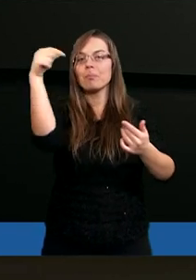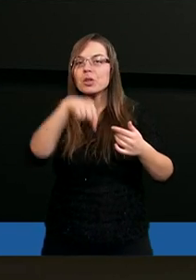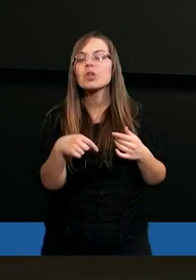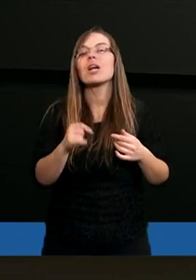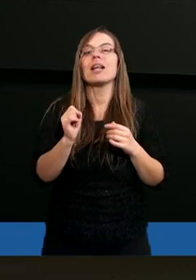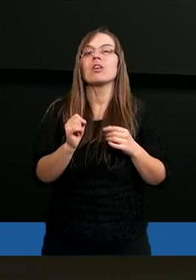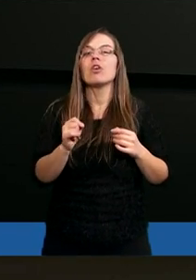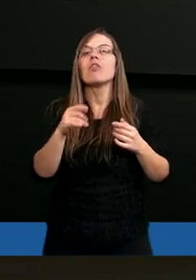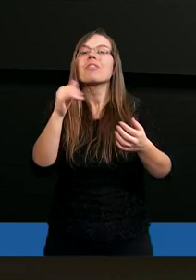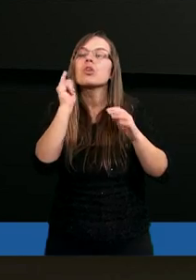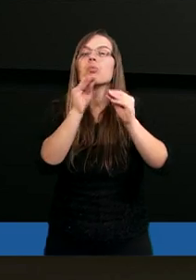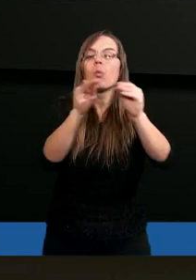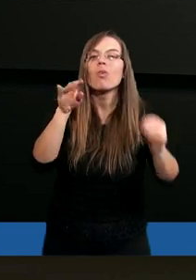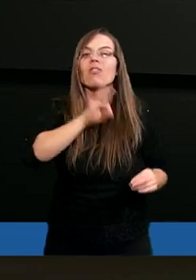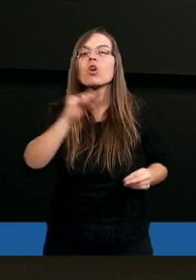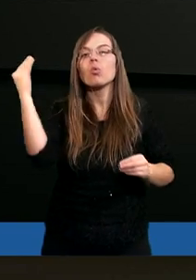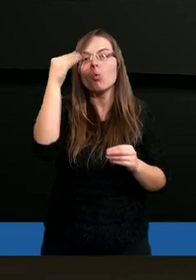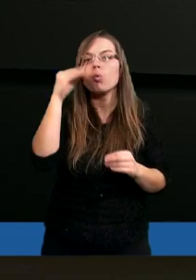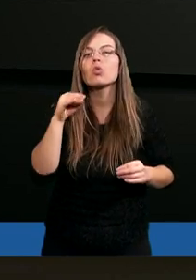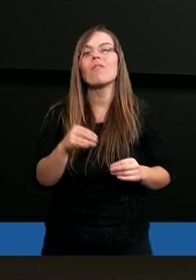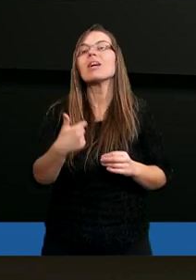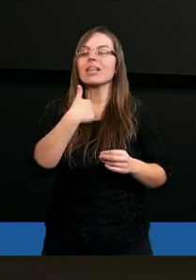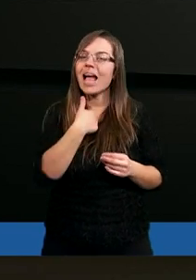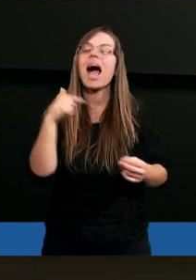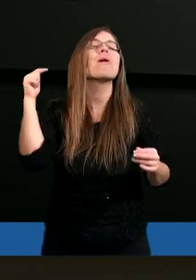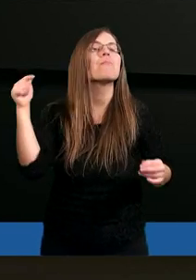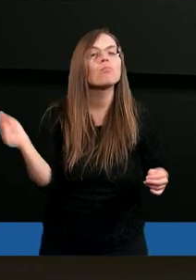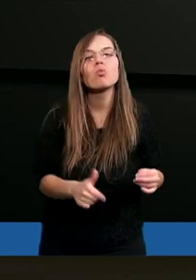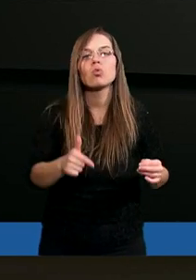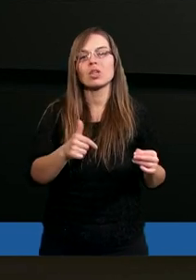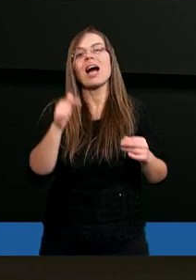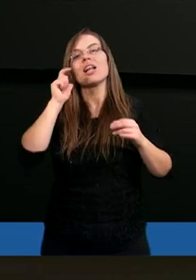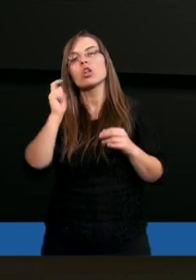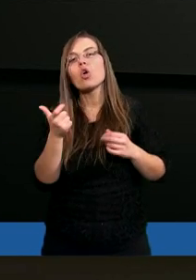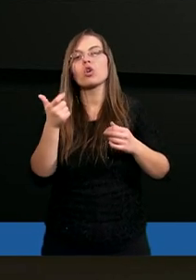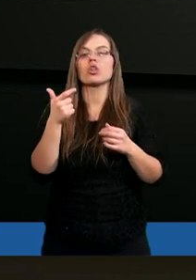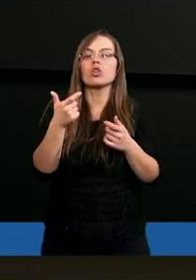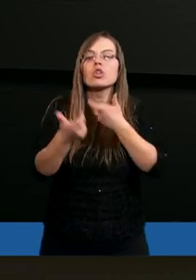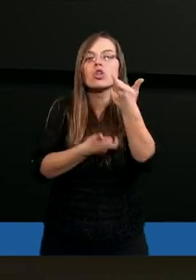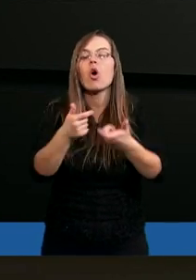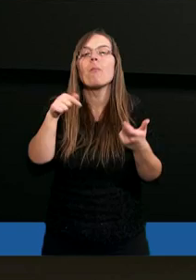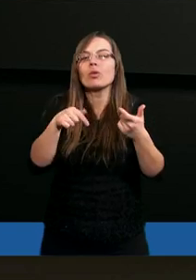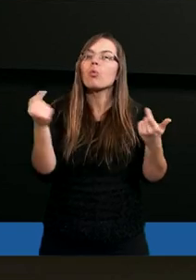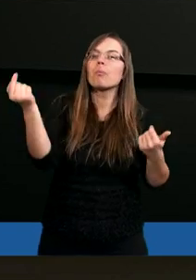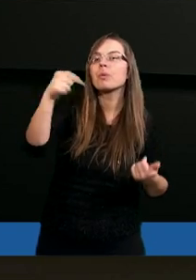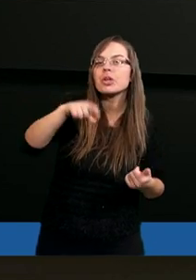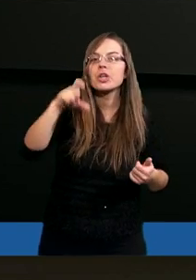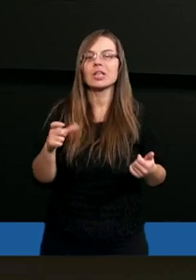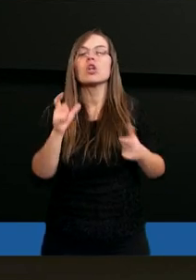pouczając w pewnym momencie swoich uczniów, mówiąc, ja muszę coś uczynić.